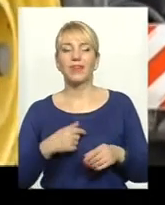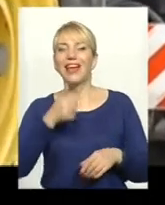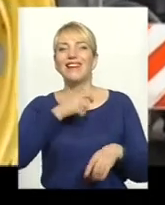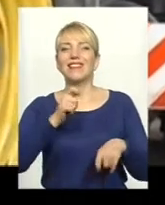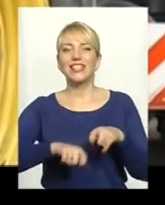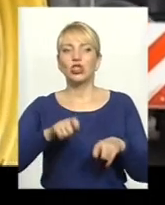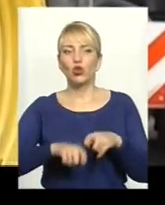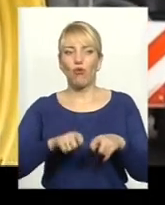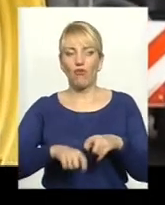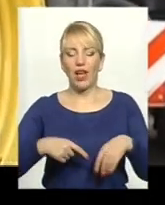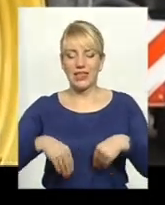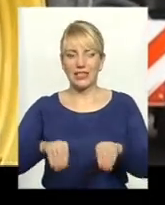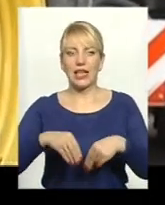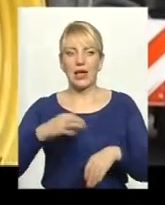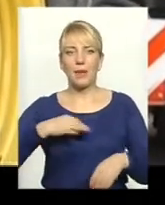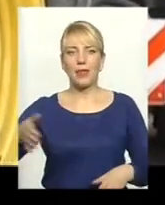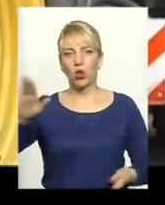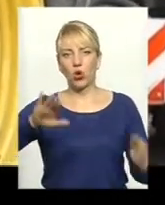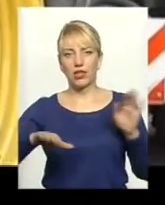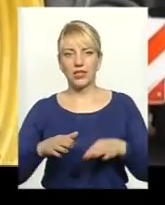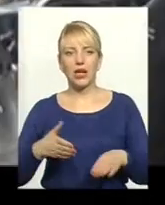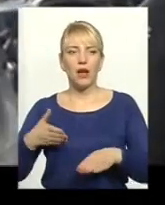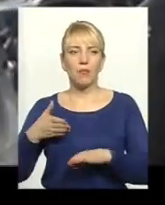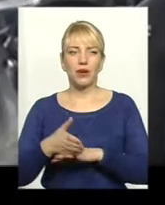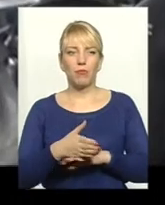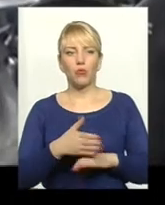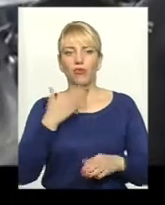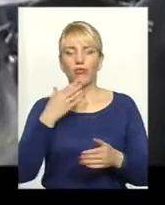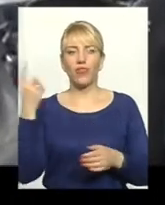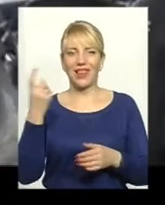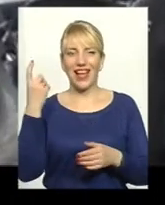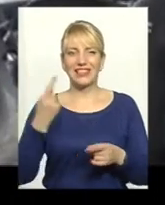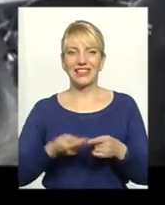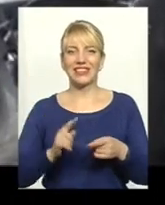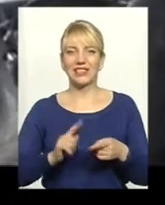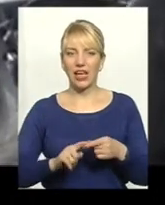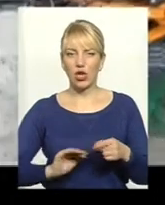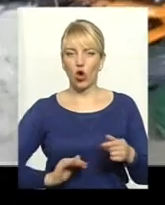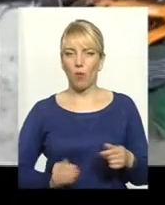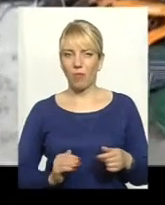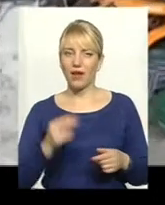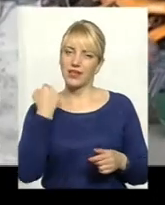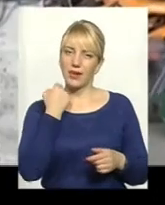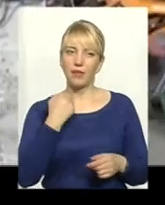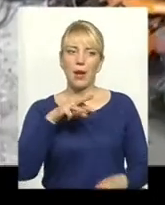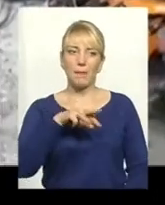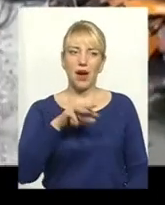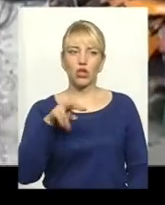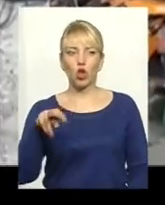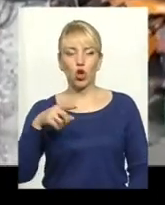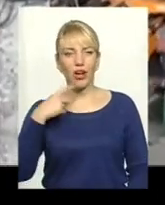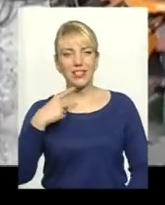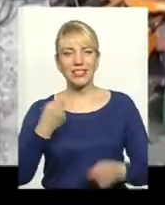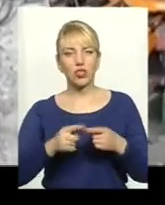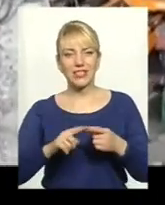самої Британії на Білогірщину прибув власник компанії Мзурі із командою технічних спеціалістів. Мартін Лол запевняє, цей